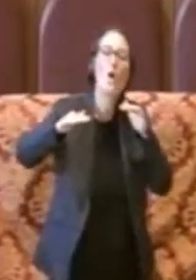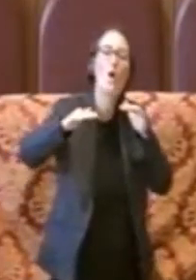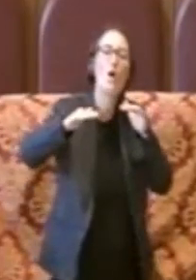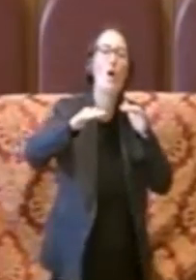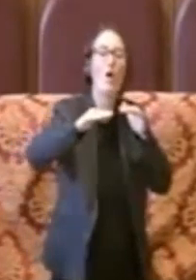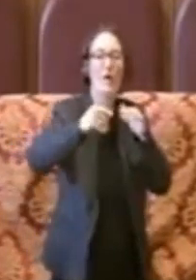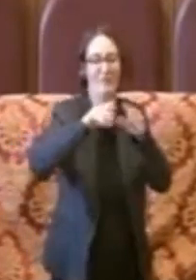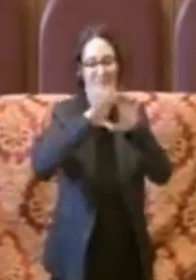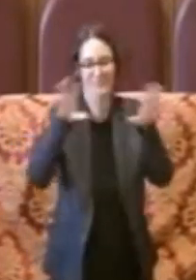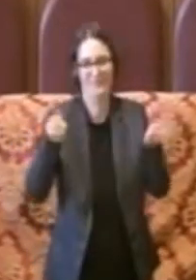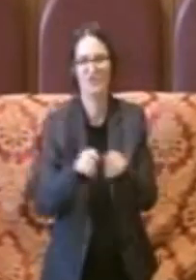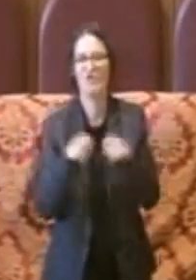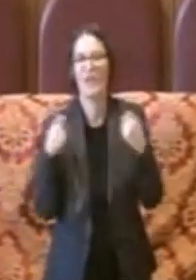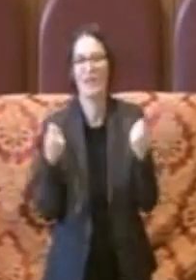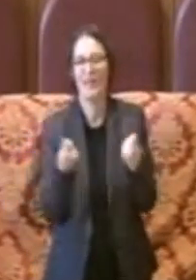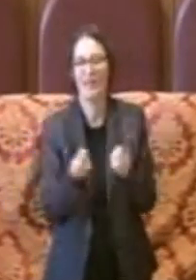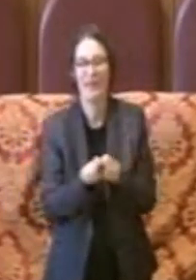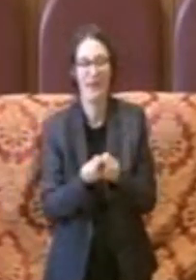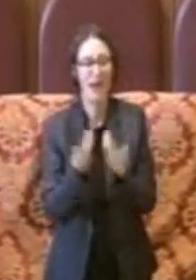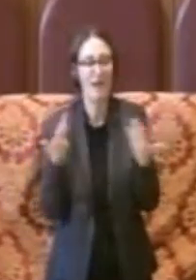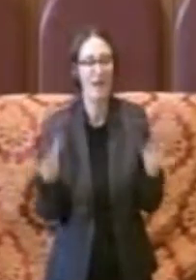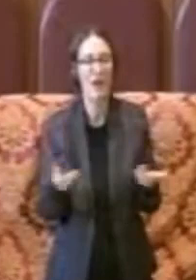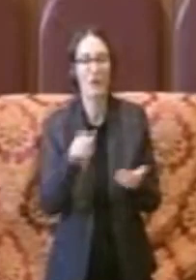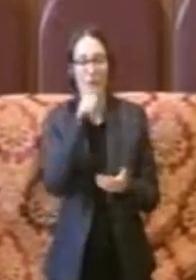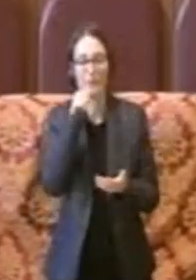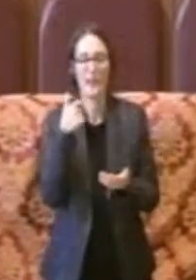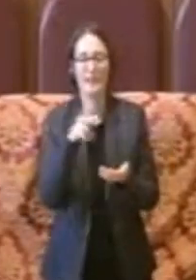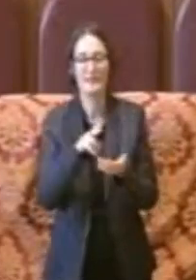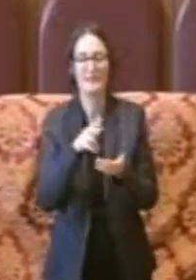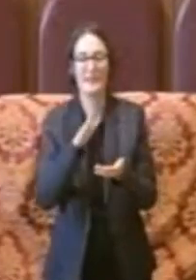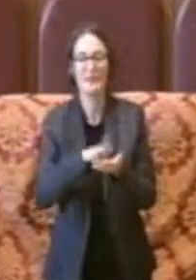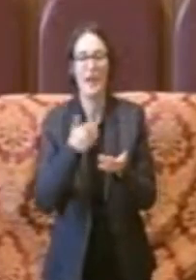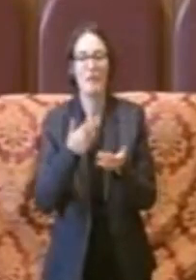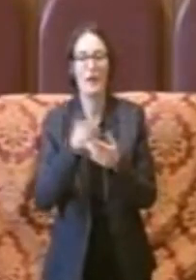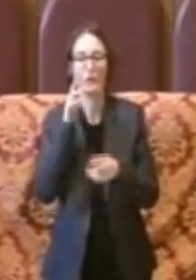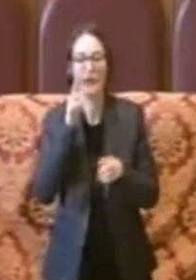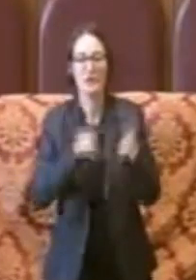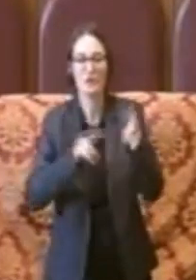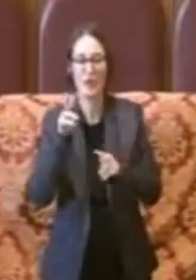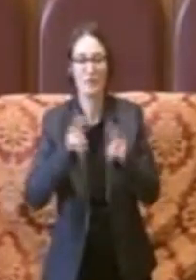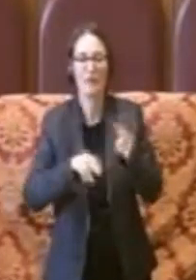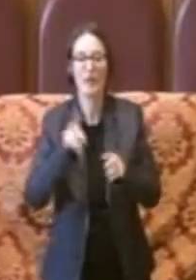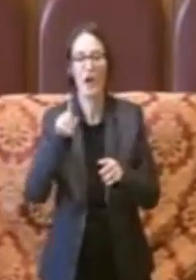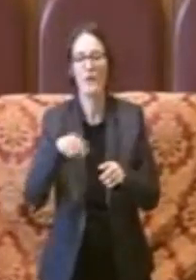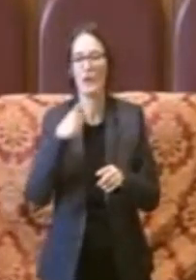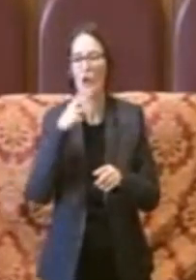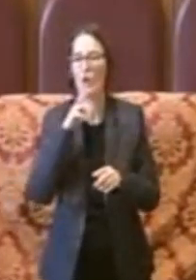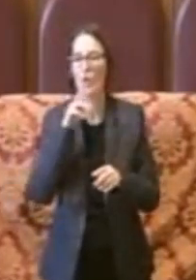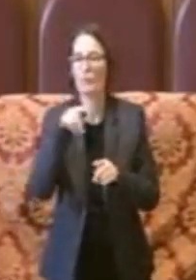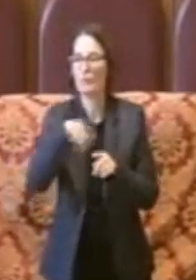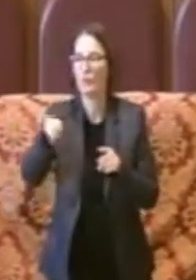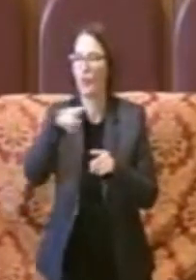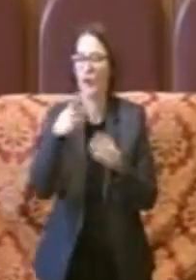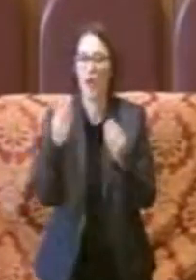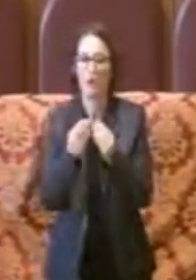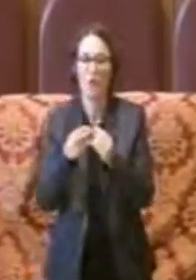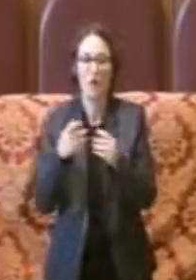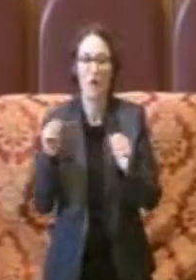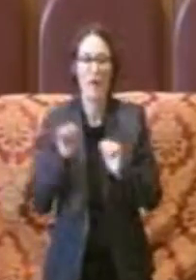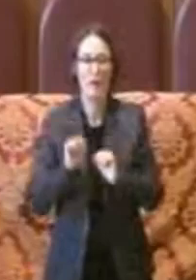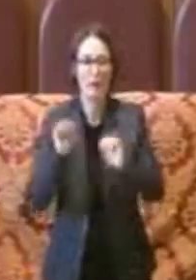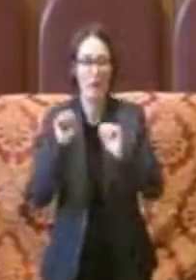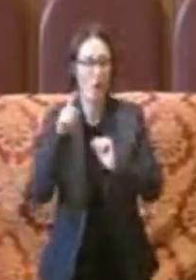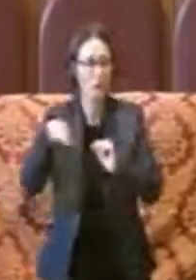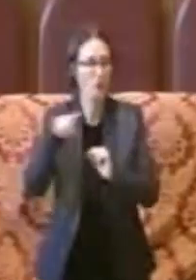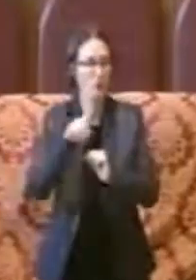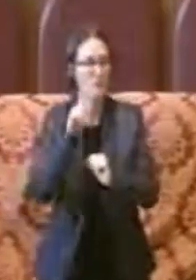mandato quindi quello che va verificato è appunto dico ai colleghi quindi anche dell'opposizione se quelli che sono gli obiettivi che abbiamo